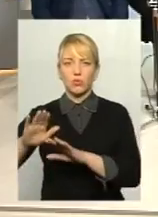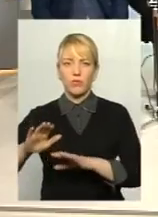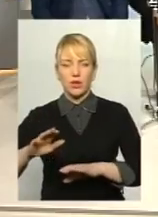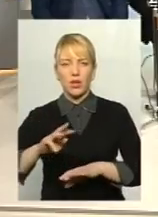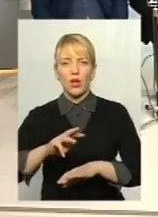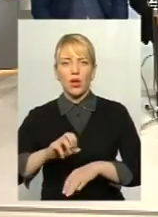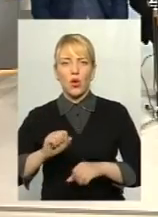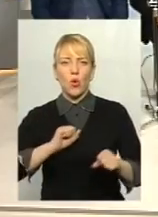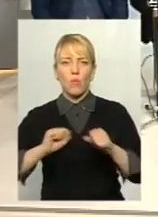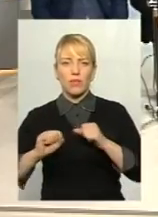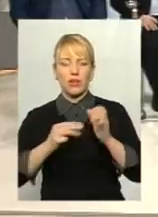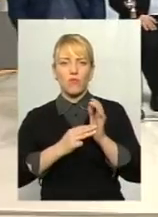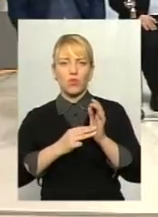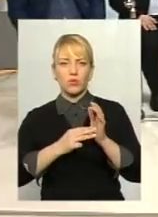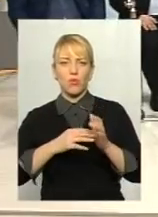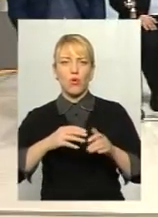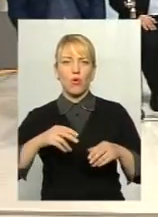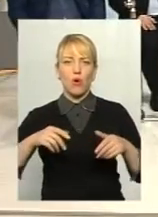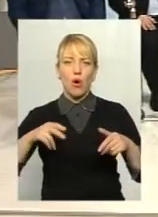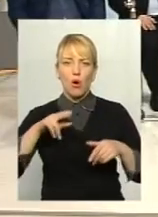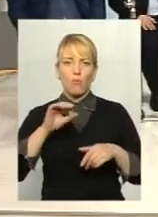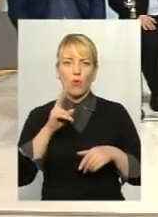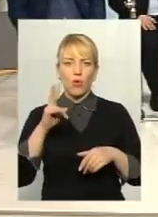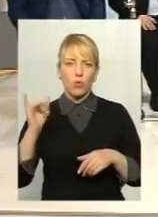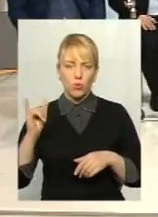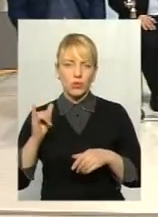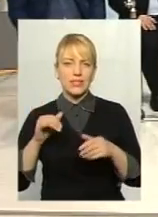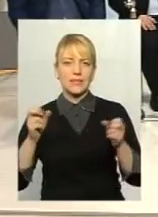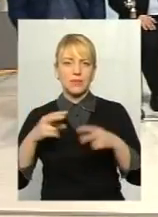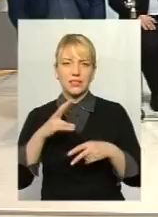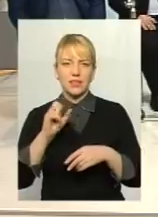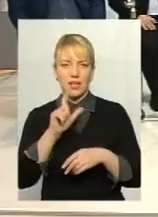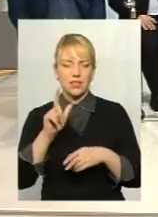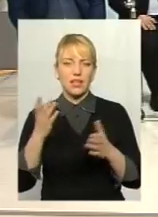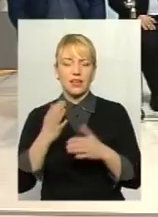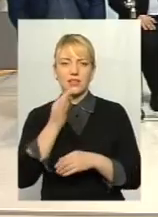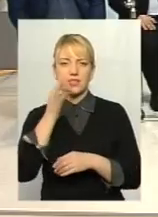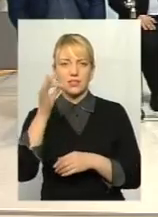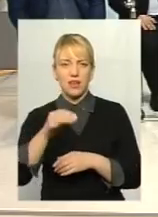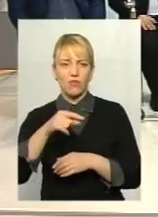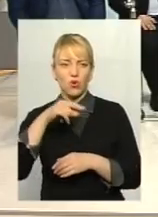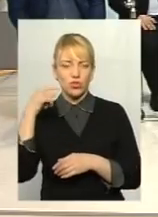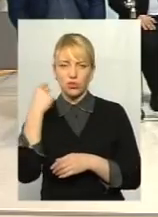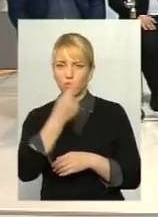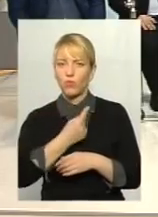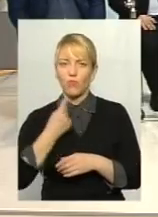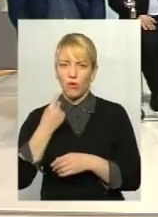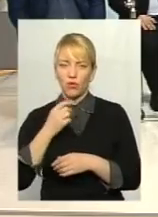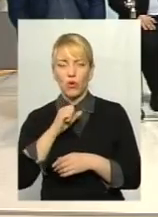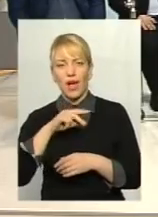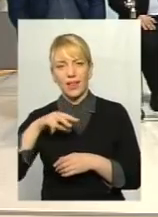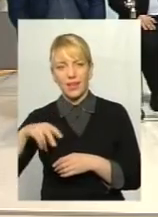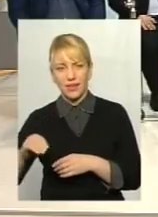8-го полку спецпризначення, який сказав російською мовою, але